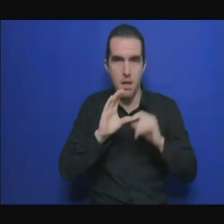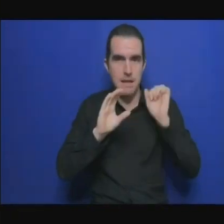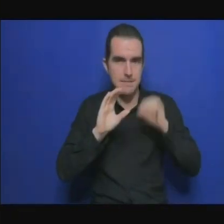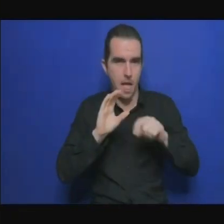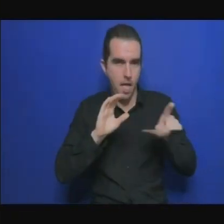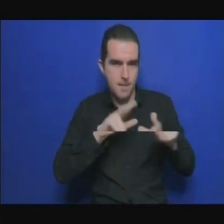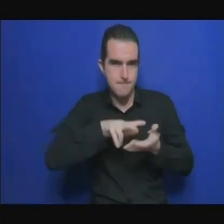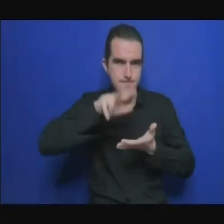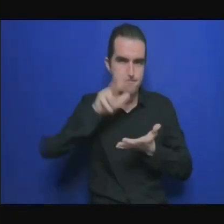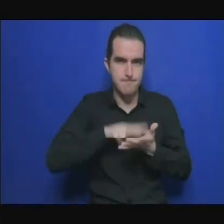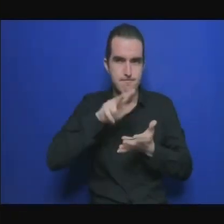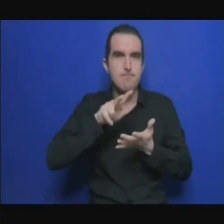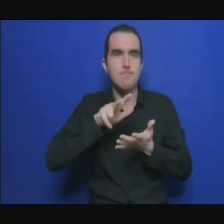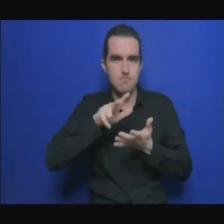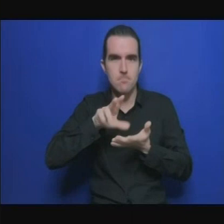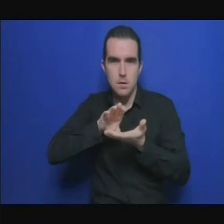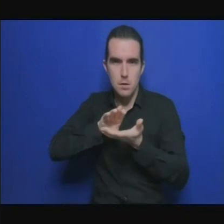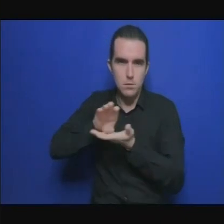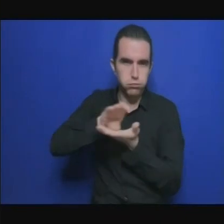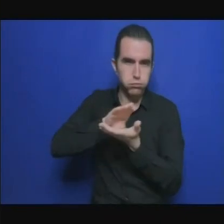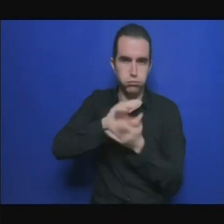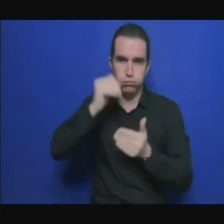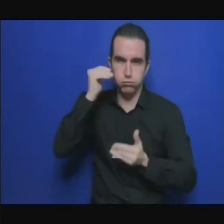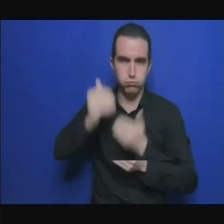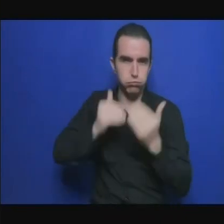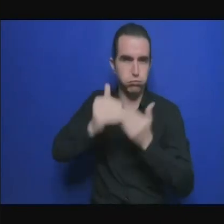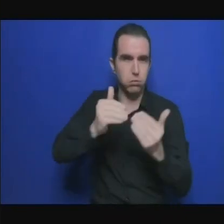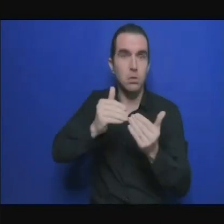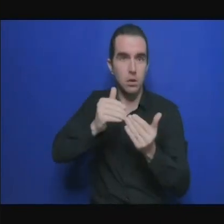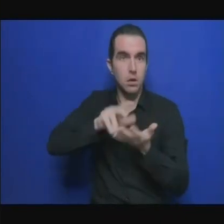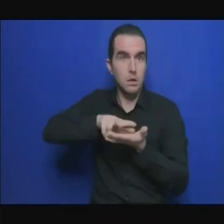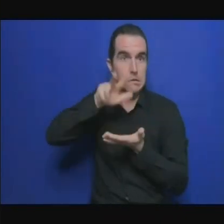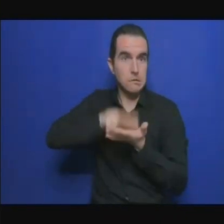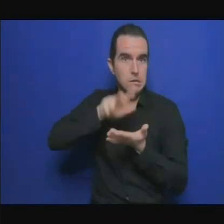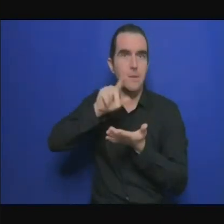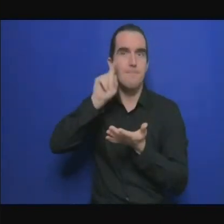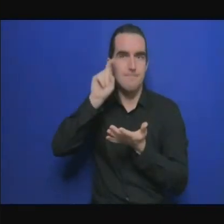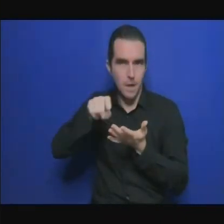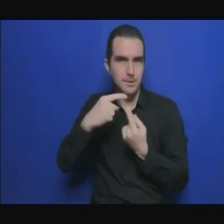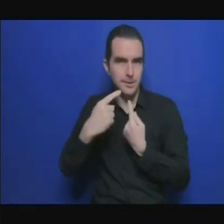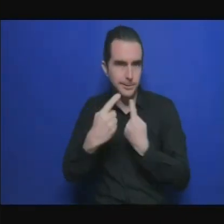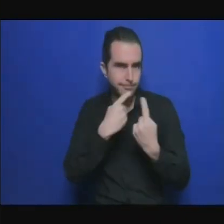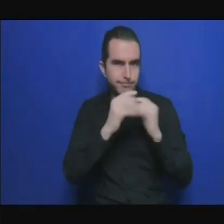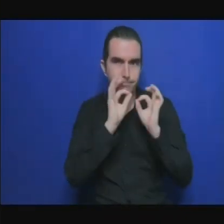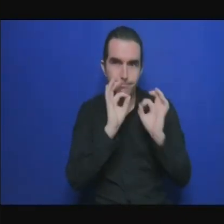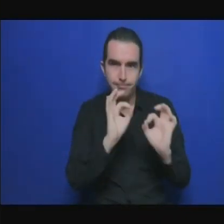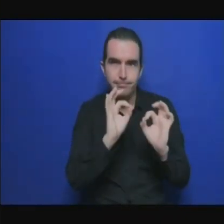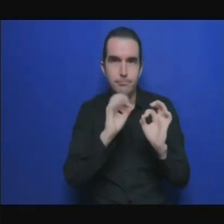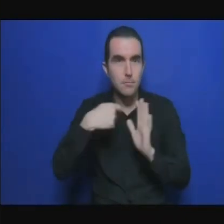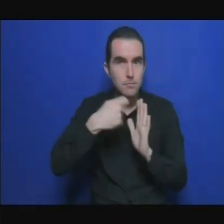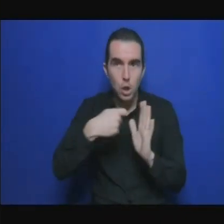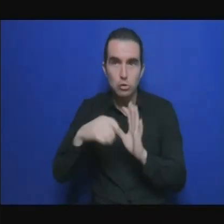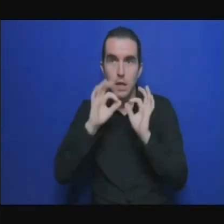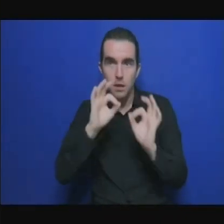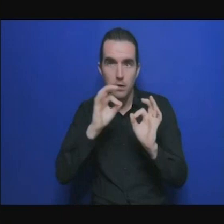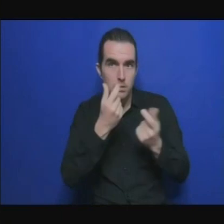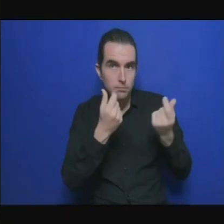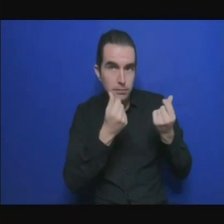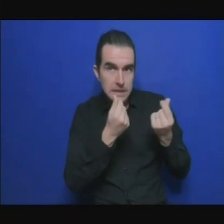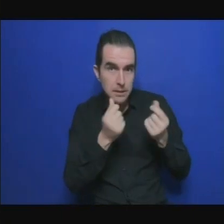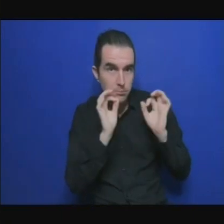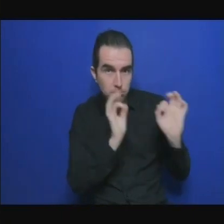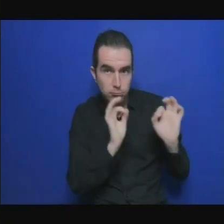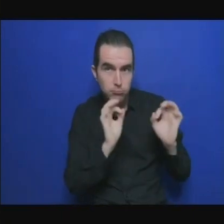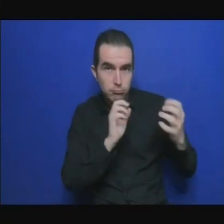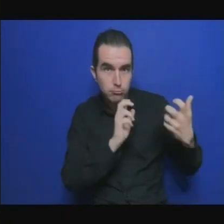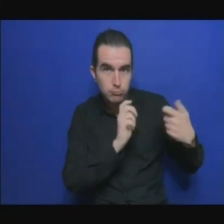projets pouvant être financés pouvant bénéficier de concours bancaires et ensuite il faut rendre compte aux fonds verts pour le climat